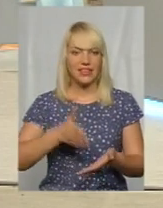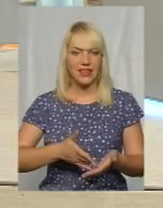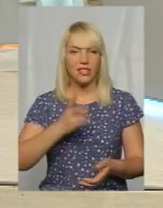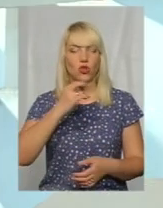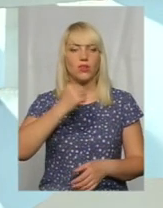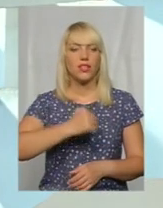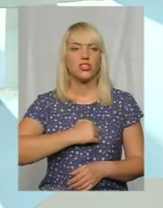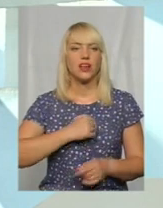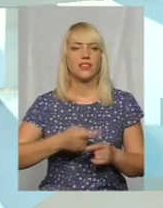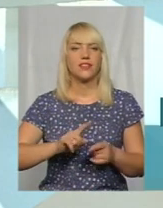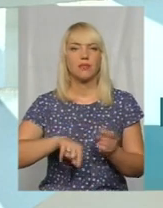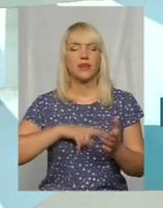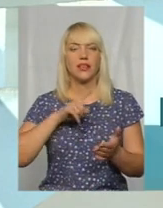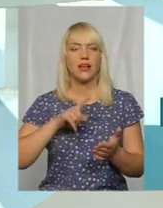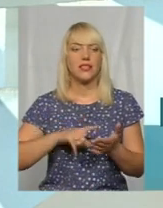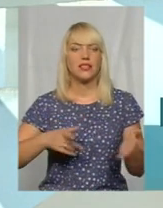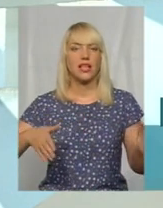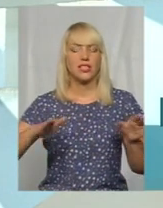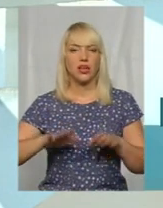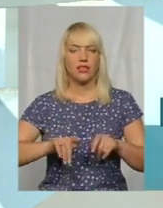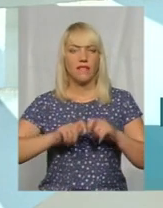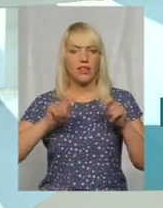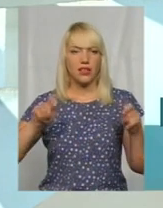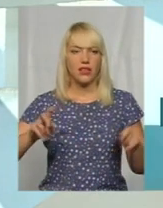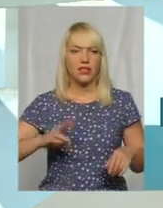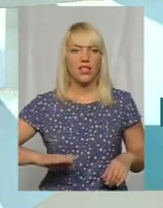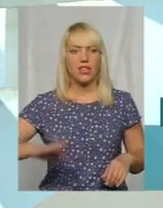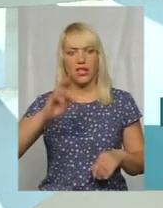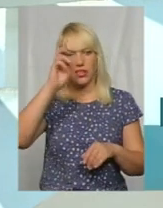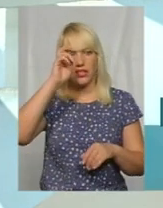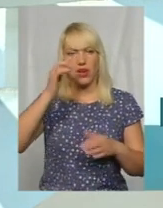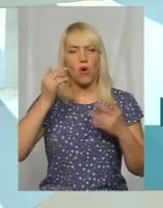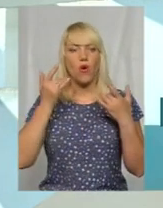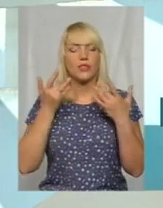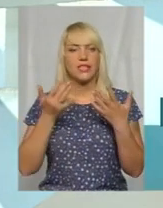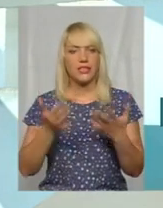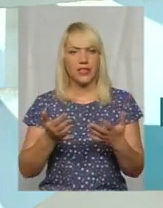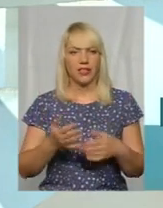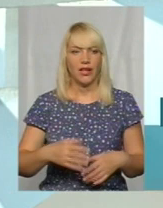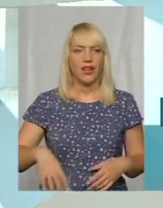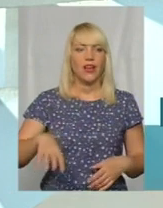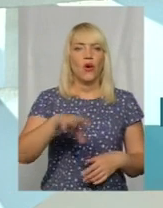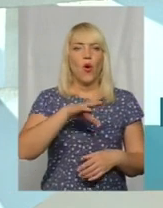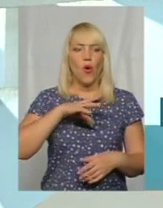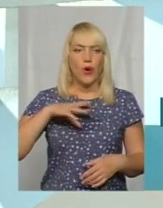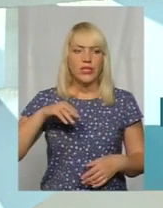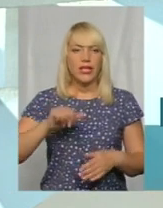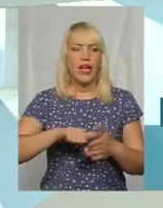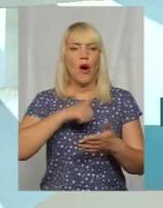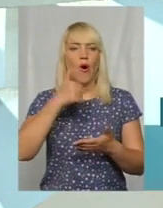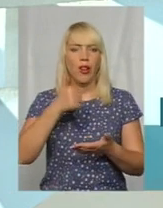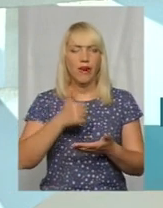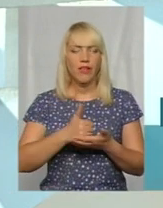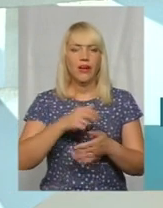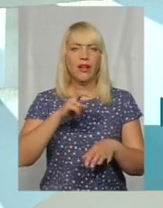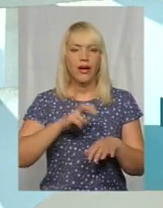на жаль, це питання, воно залишається відкритим на теренах держави, оскільки всі головні лікарі станцій